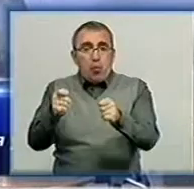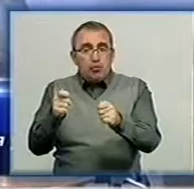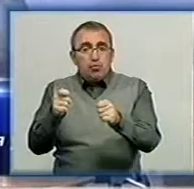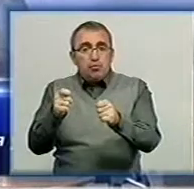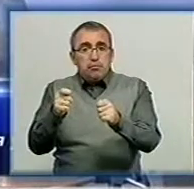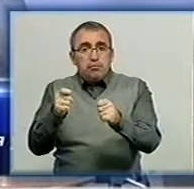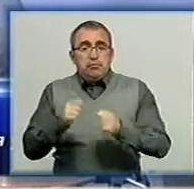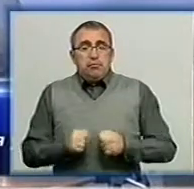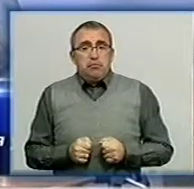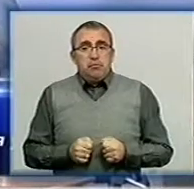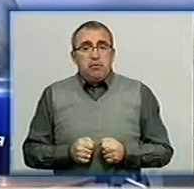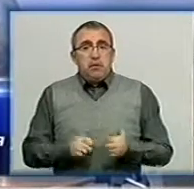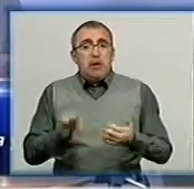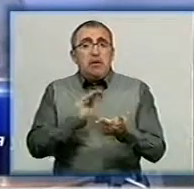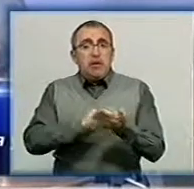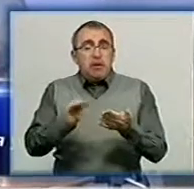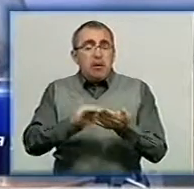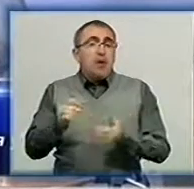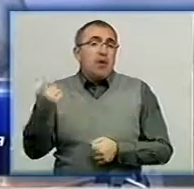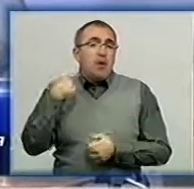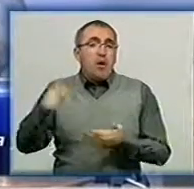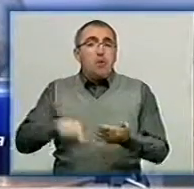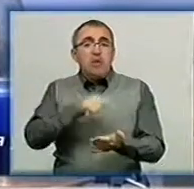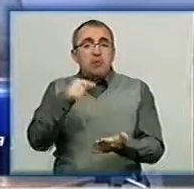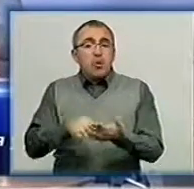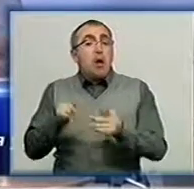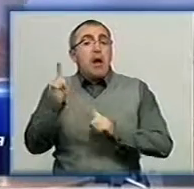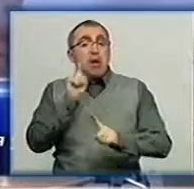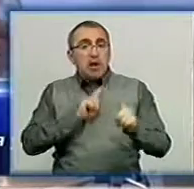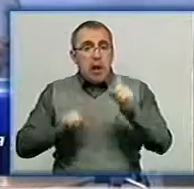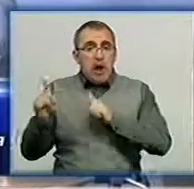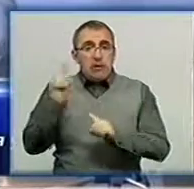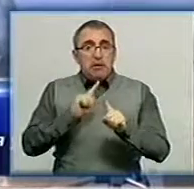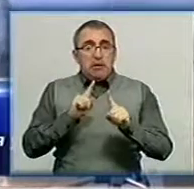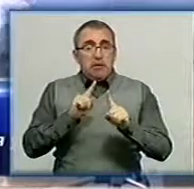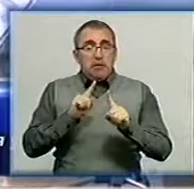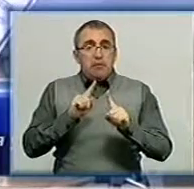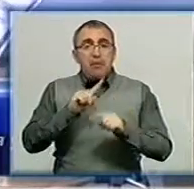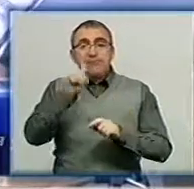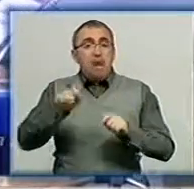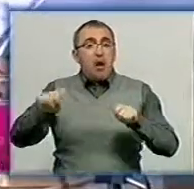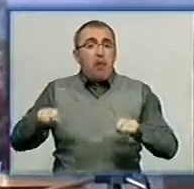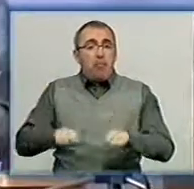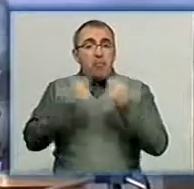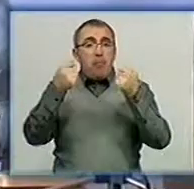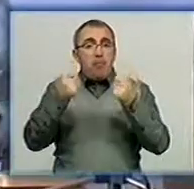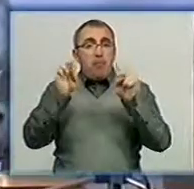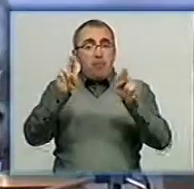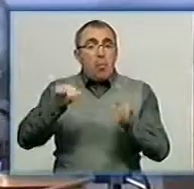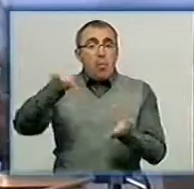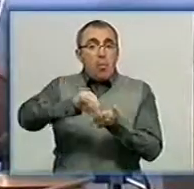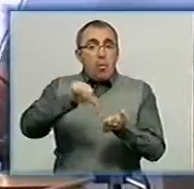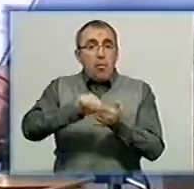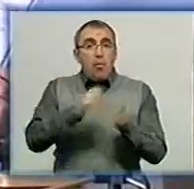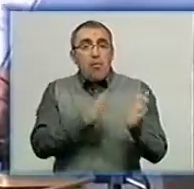Нагороджується секретар Кіровоградської міської ради за порушення принципу участі громадян в